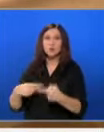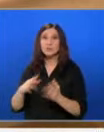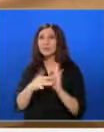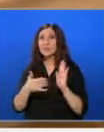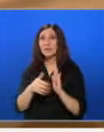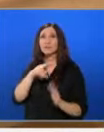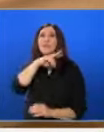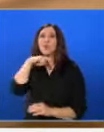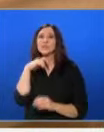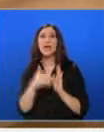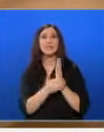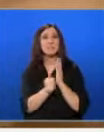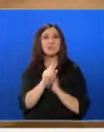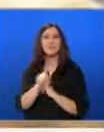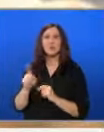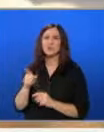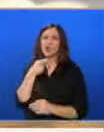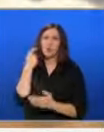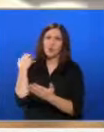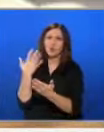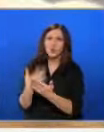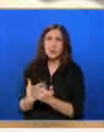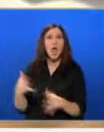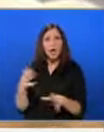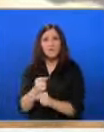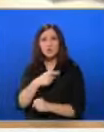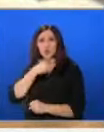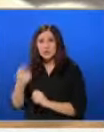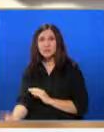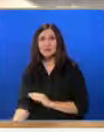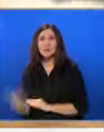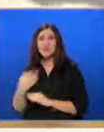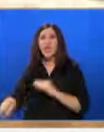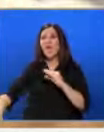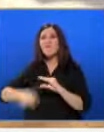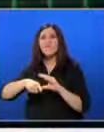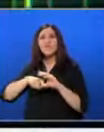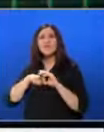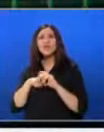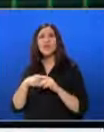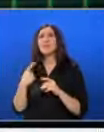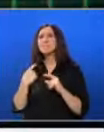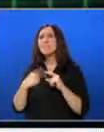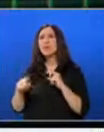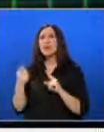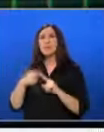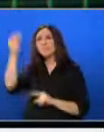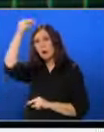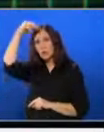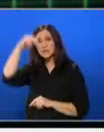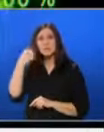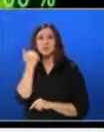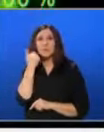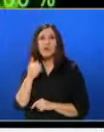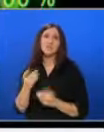полицията и експертите предупреждават от години. Засичани са стотици хиляди фишинг и мейли към български потребители, най-често от името на